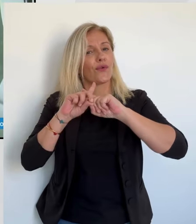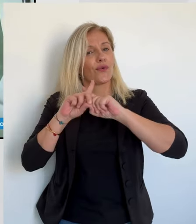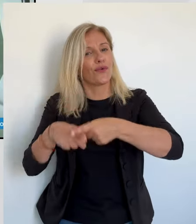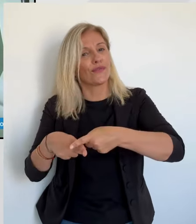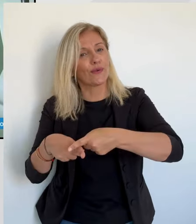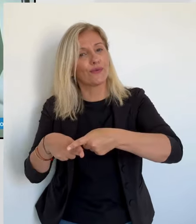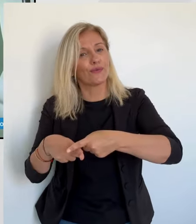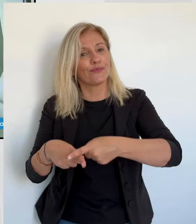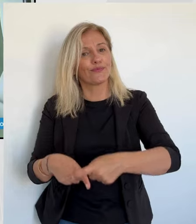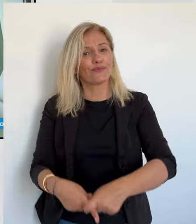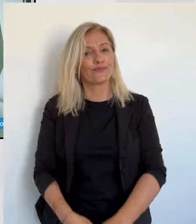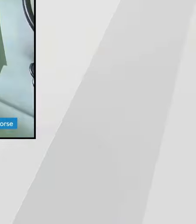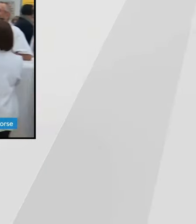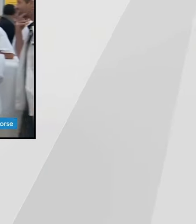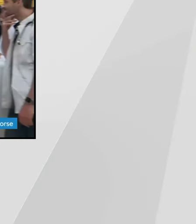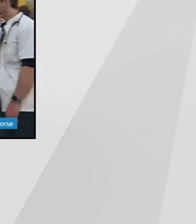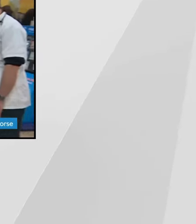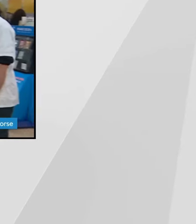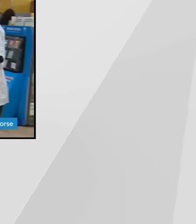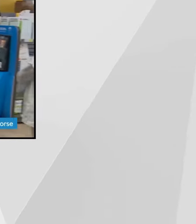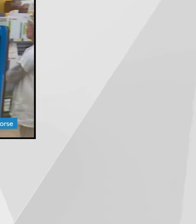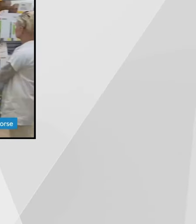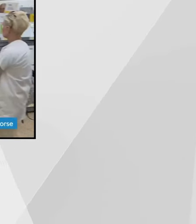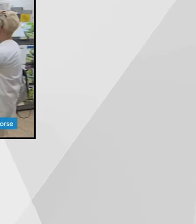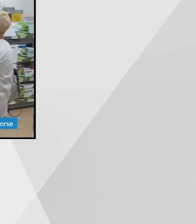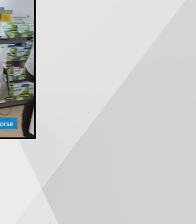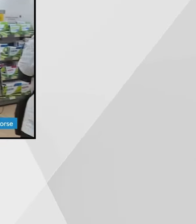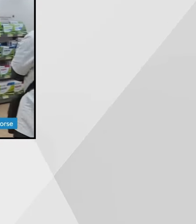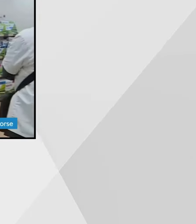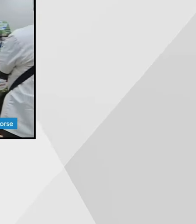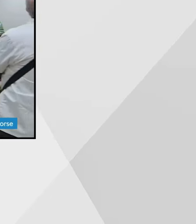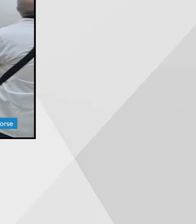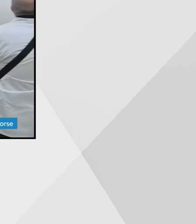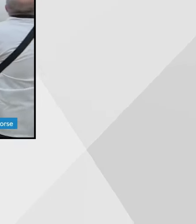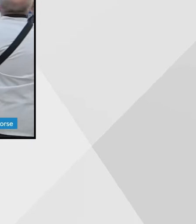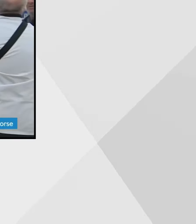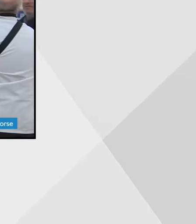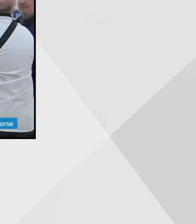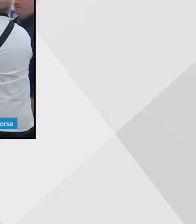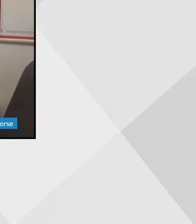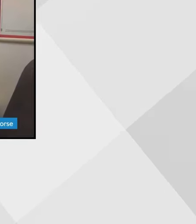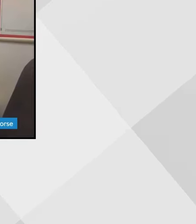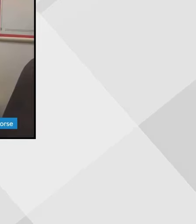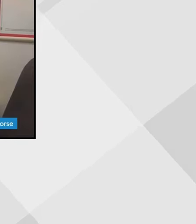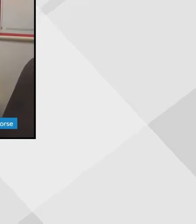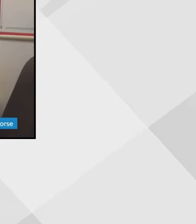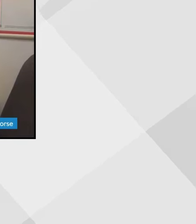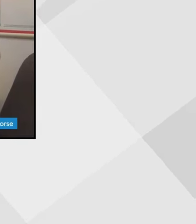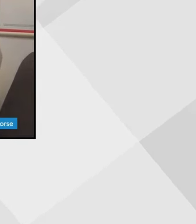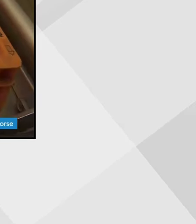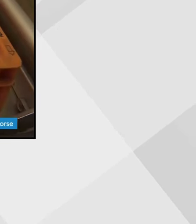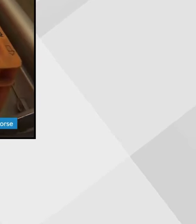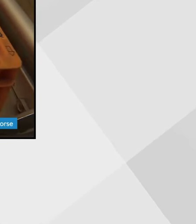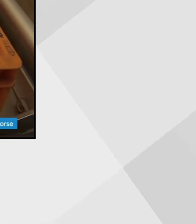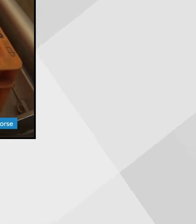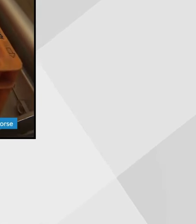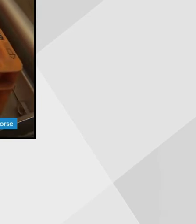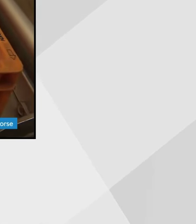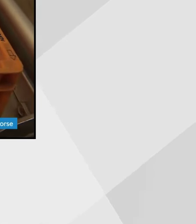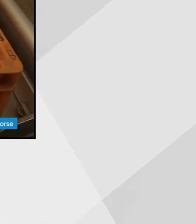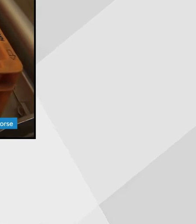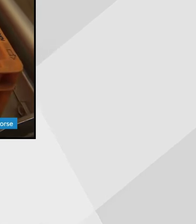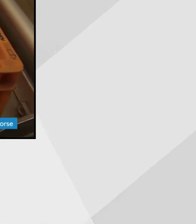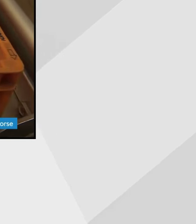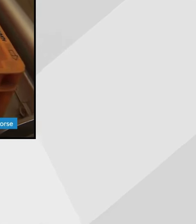médicale de l'assurance maladie qui assure le remboursement de leurs patients. L'ensemble des mesures prises hier ne les a pour l'heure pas convaincus de revenir